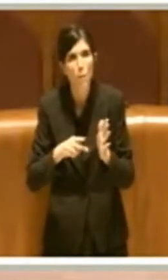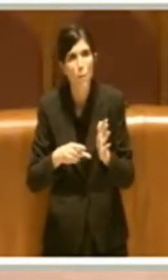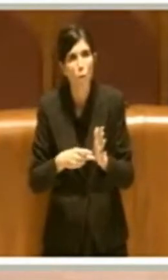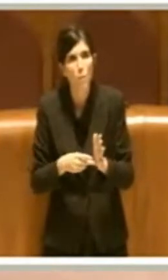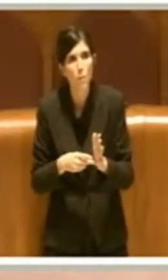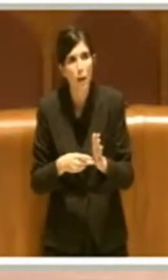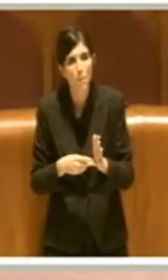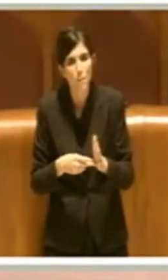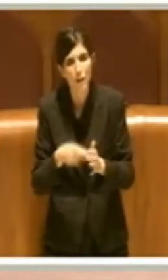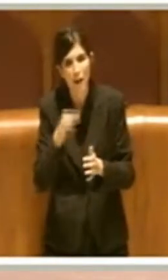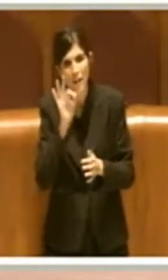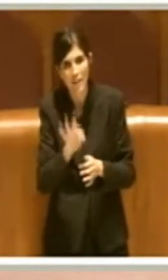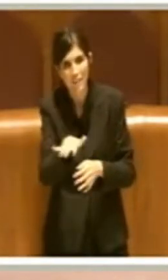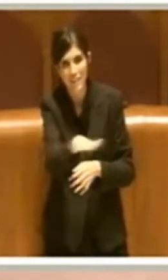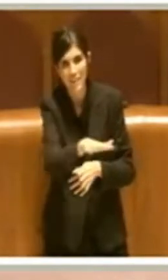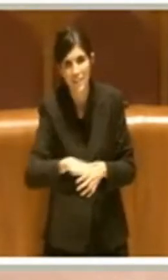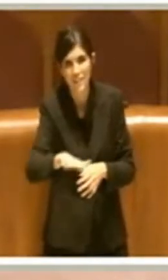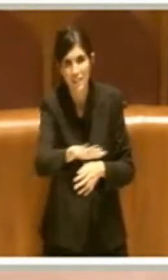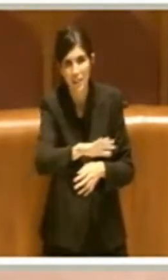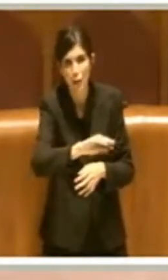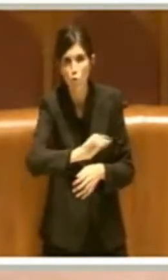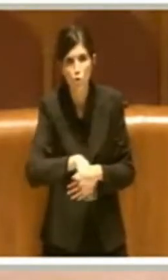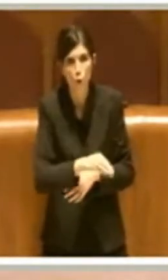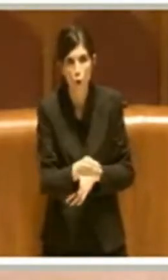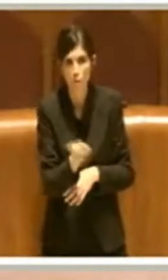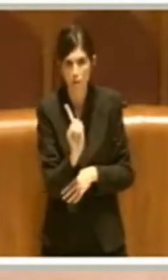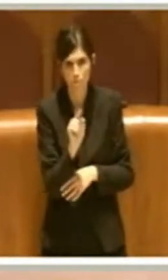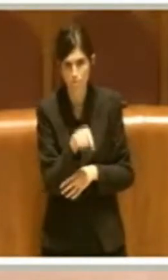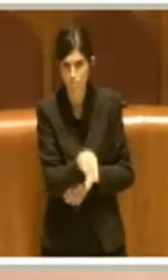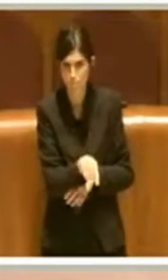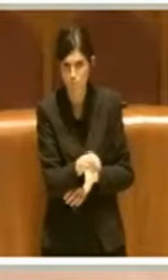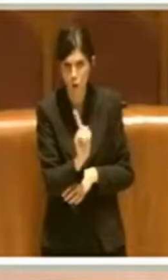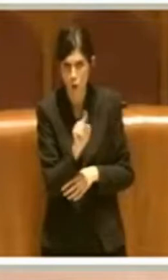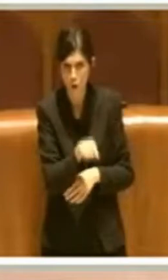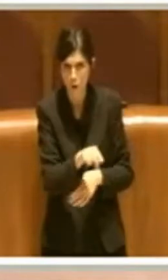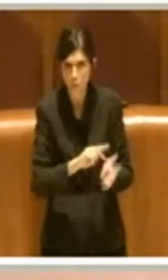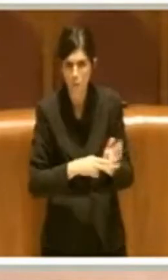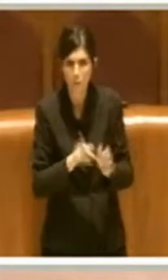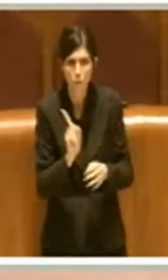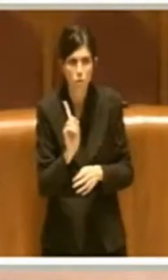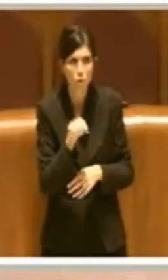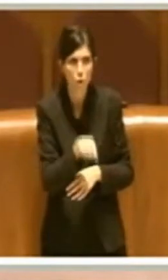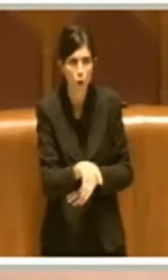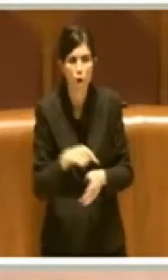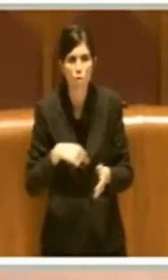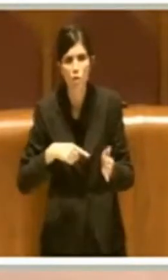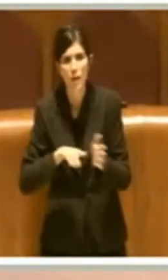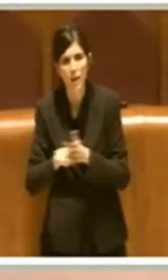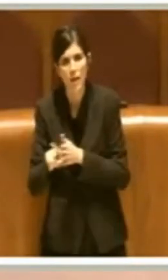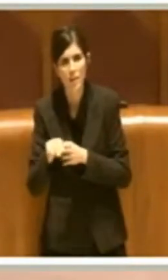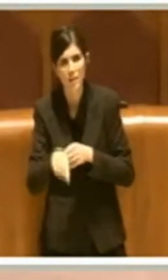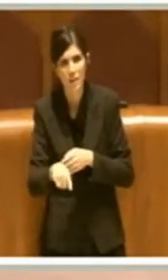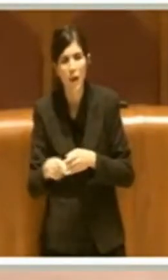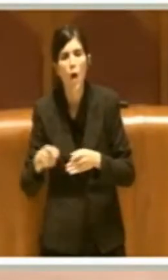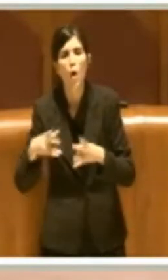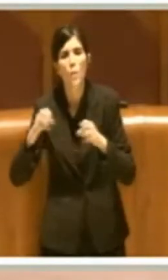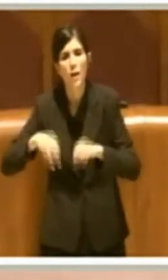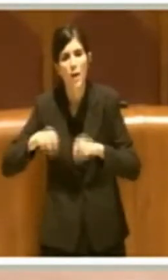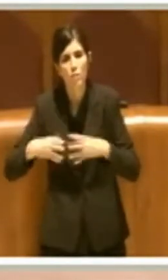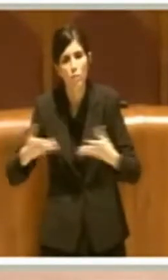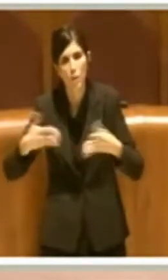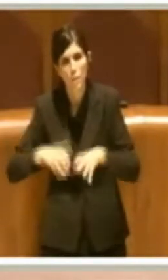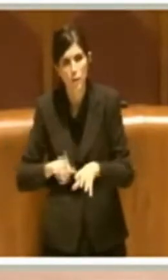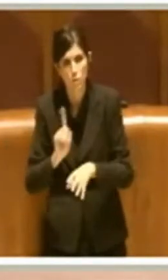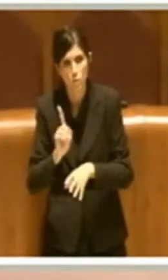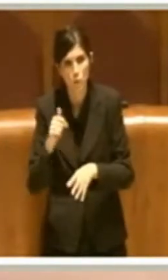i rifiuti. Perché anche se oggi avessimo ottenuto dei grandissimi risultati sulla diminuzione dei rifiuti o piuttosto